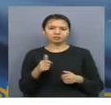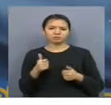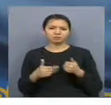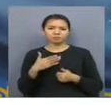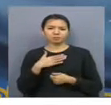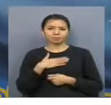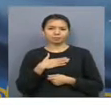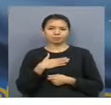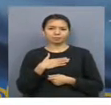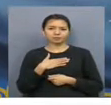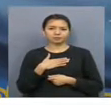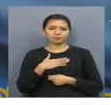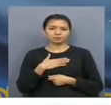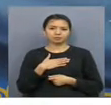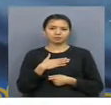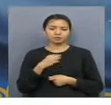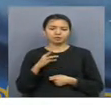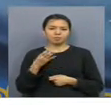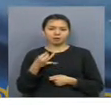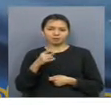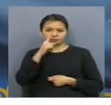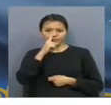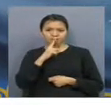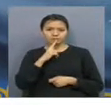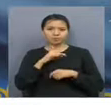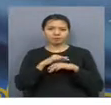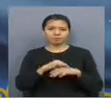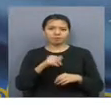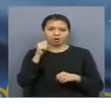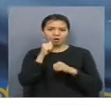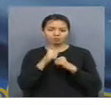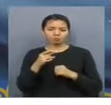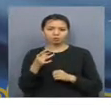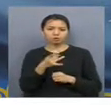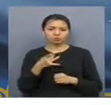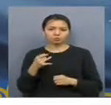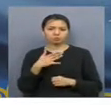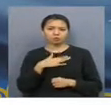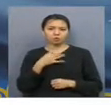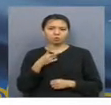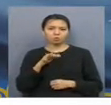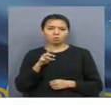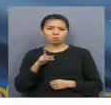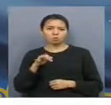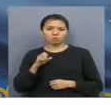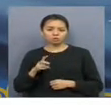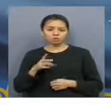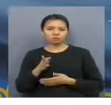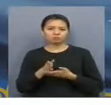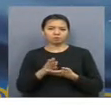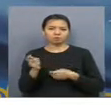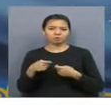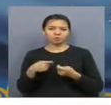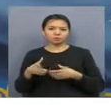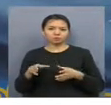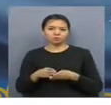мамыр айыннан бастап өткіз бұзатырмыз, әрбір аудандарға нұрлттан партиясы өнешкес сайысат басқармасы мен